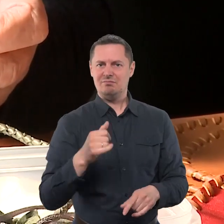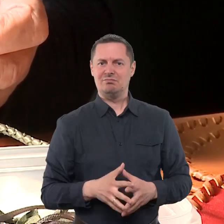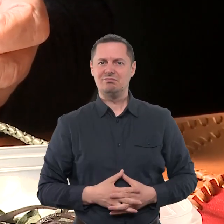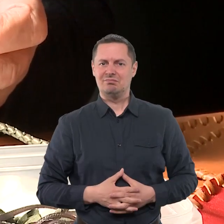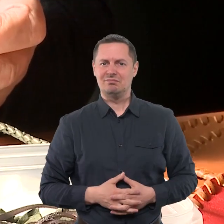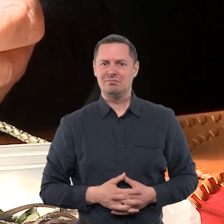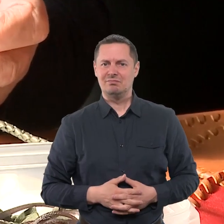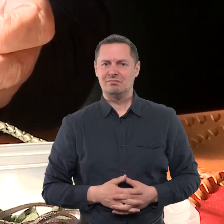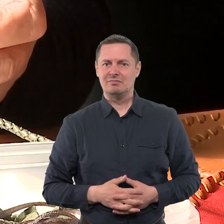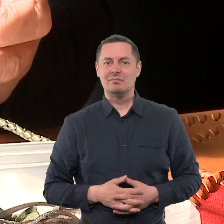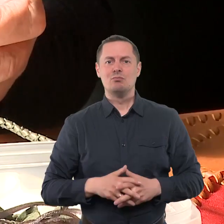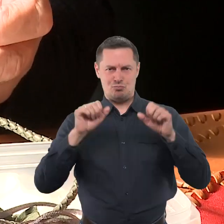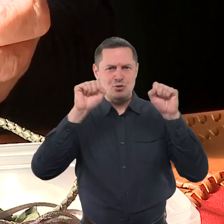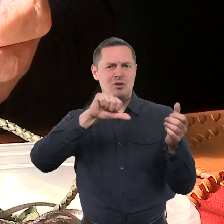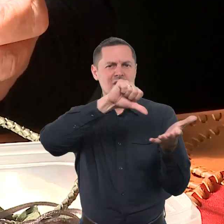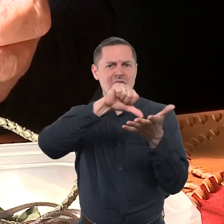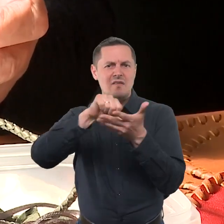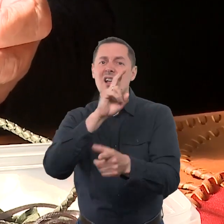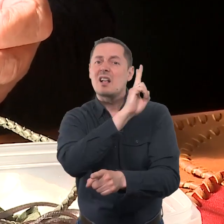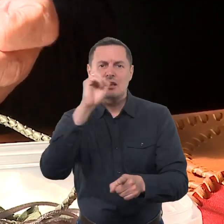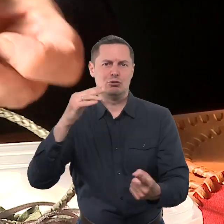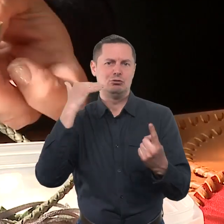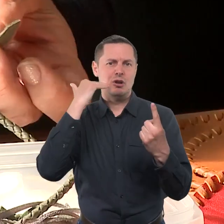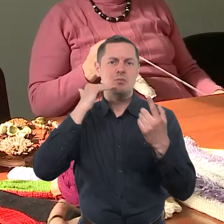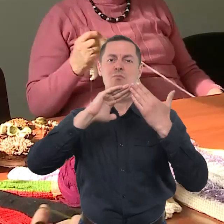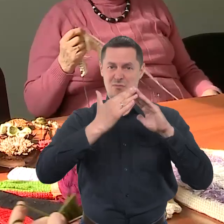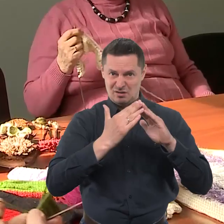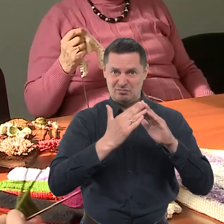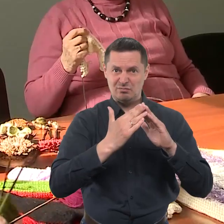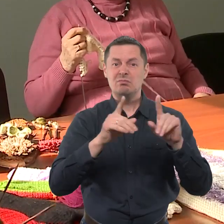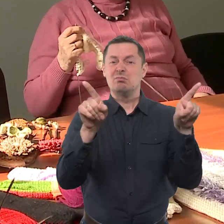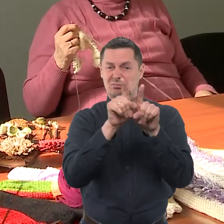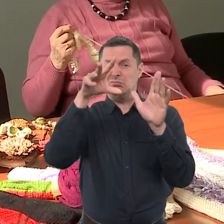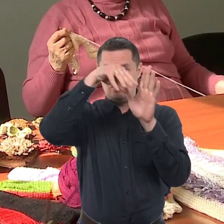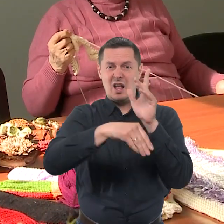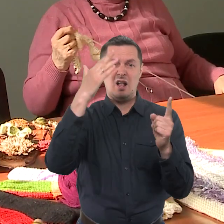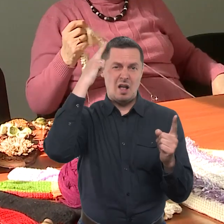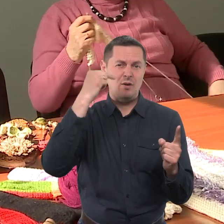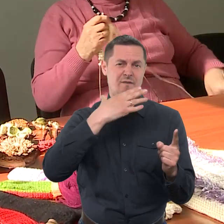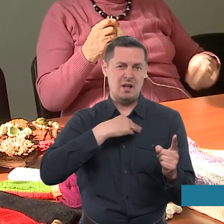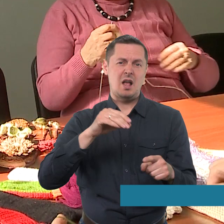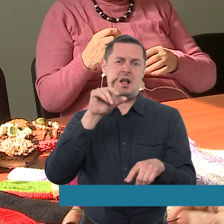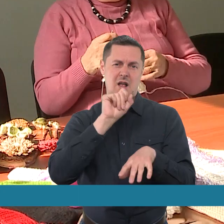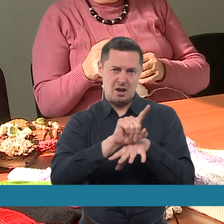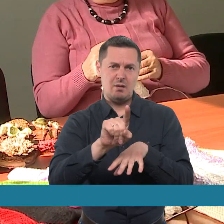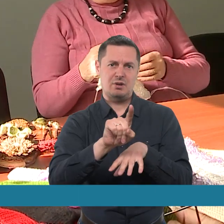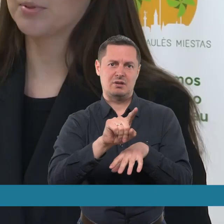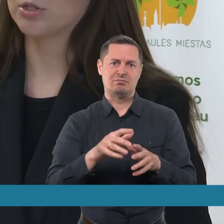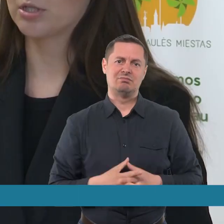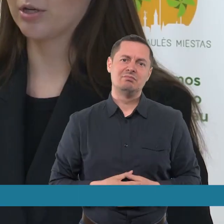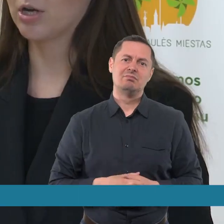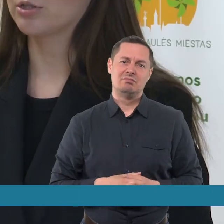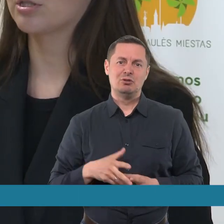bandomasis, yra sutikta galimybę dalyvauti tik Šiaulių miesto, Kauno, Vilniaus bei